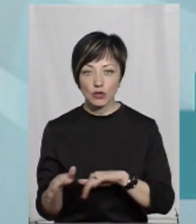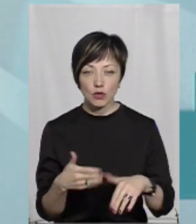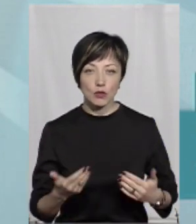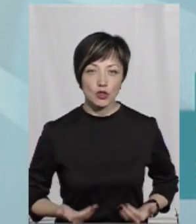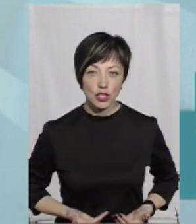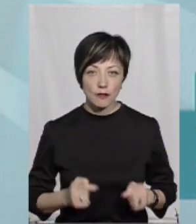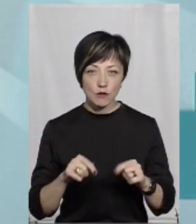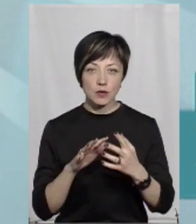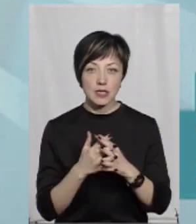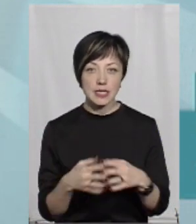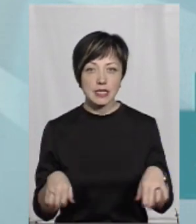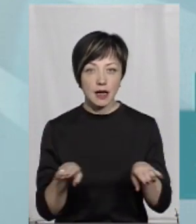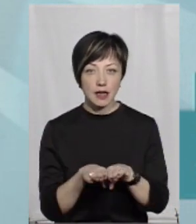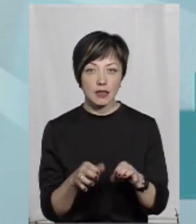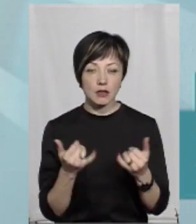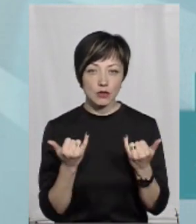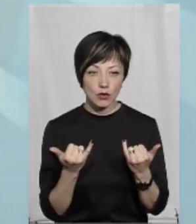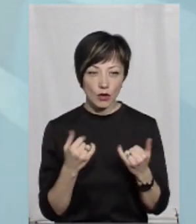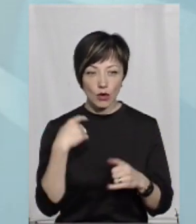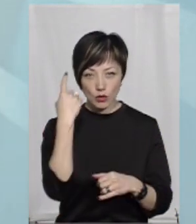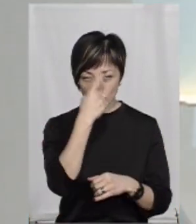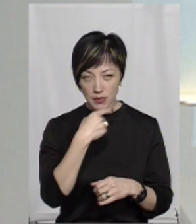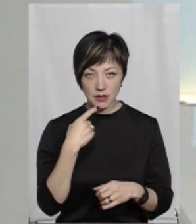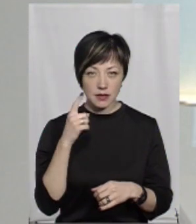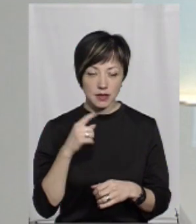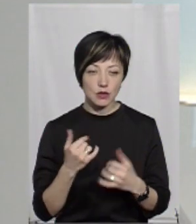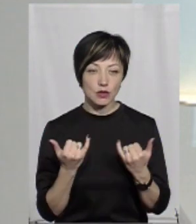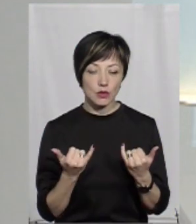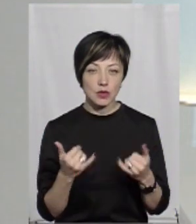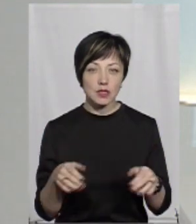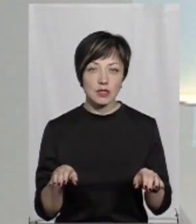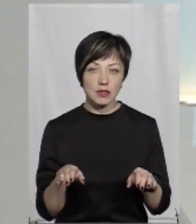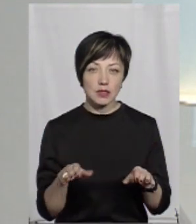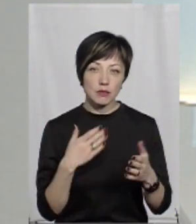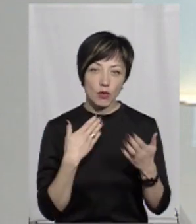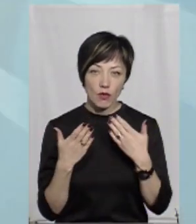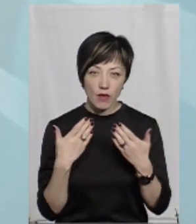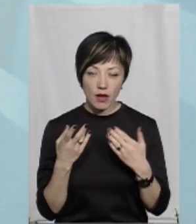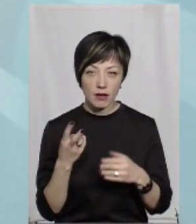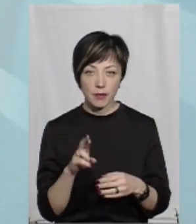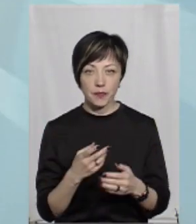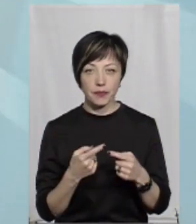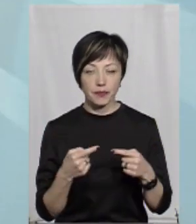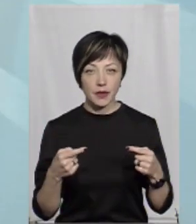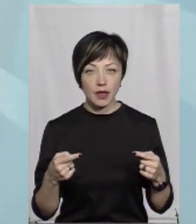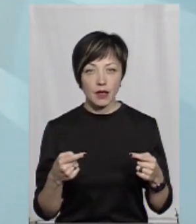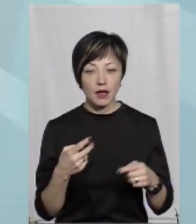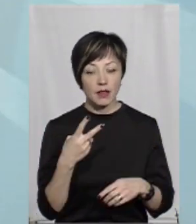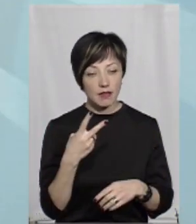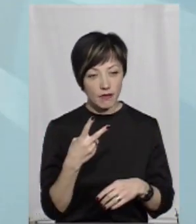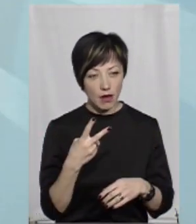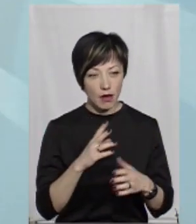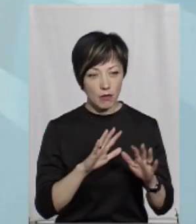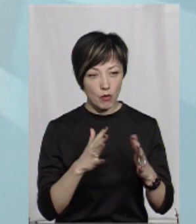прожили в цьому селі. закрити сьогодні особисто спілкування. Є тут два